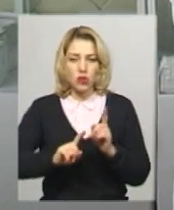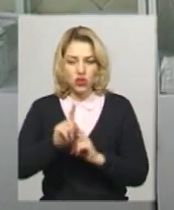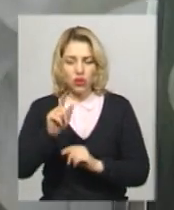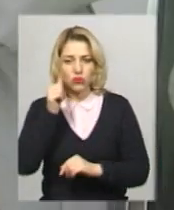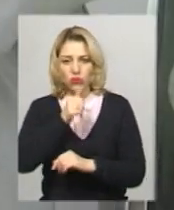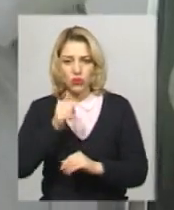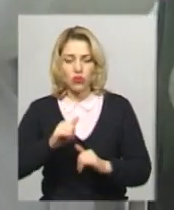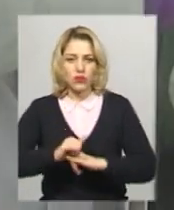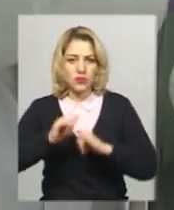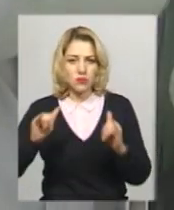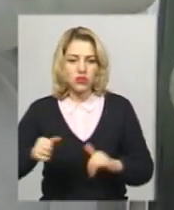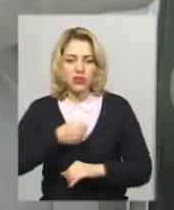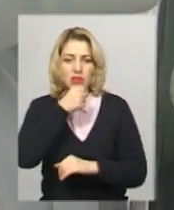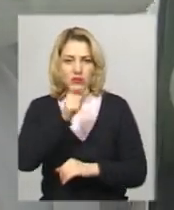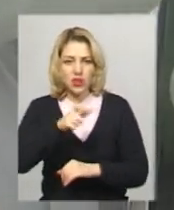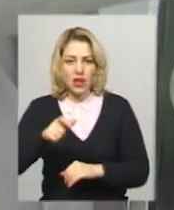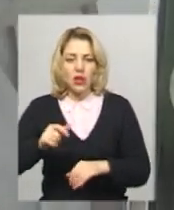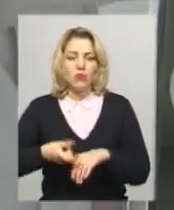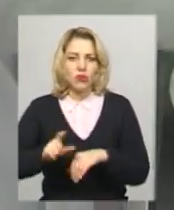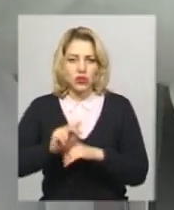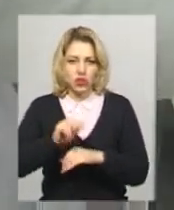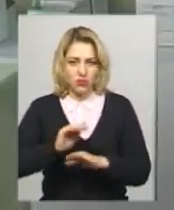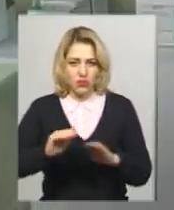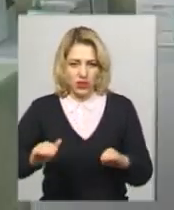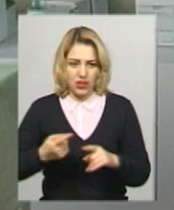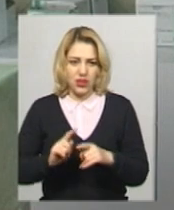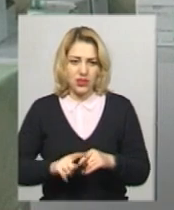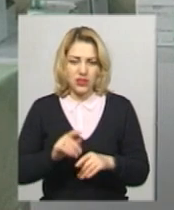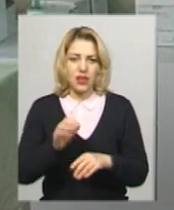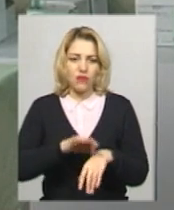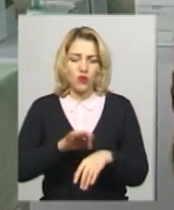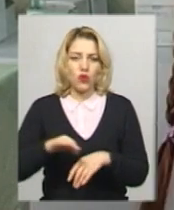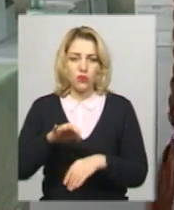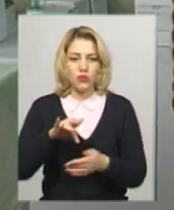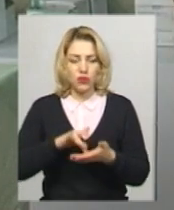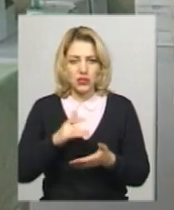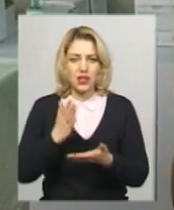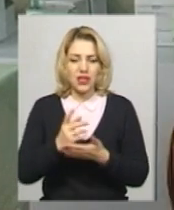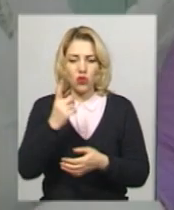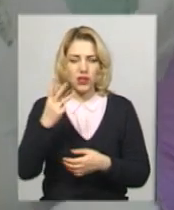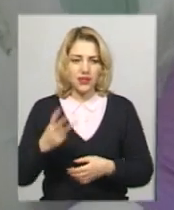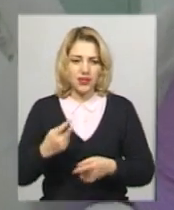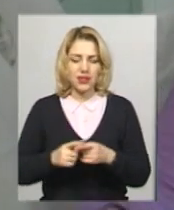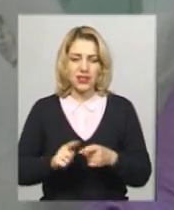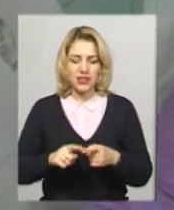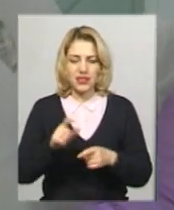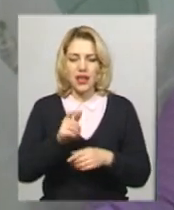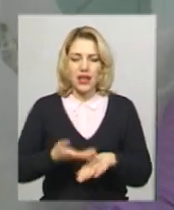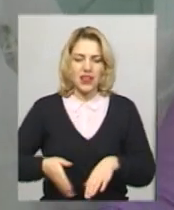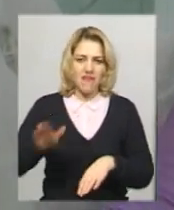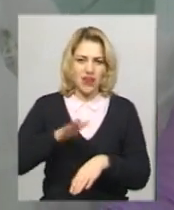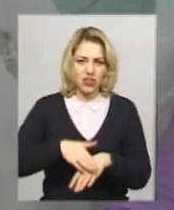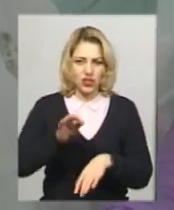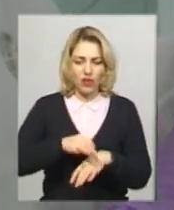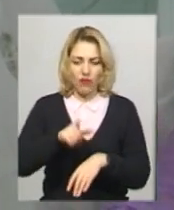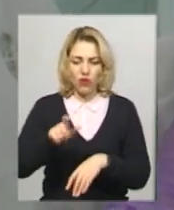зростання дорослих хворих на кір. Їх більше, ніж дітей. В основному це хворі з обласного центру, але є одна третина, це категорія найважчих хворих,